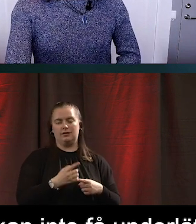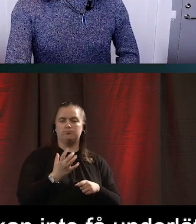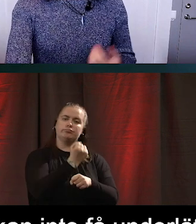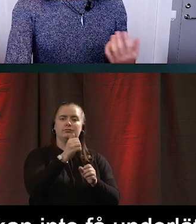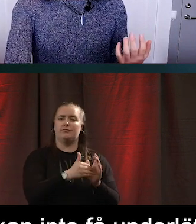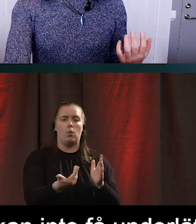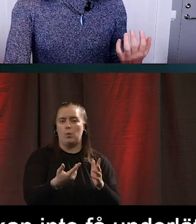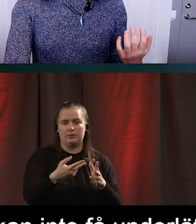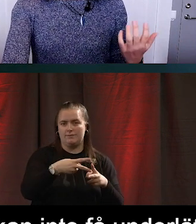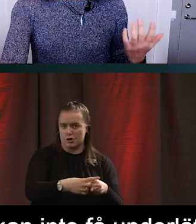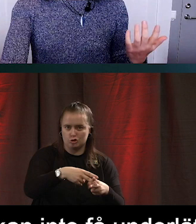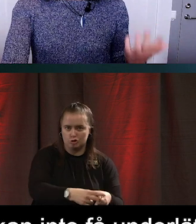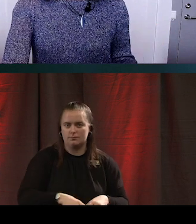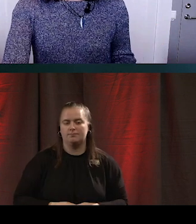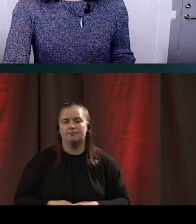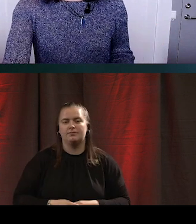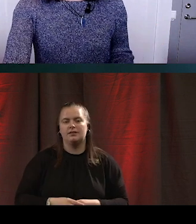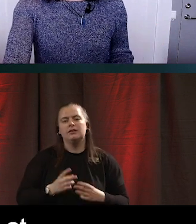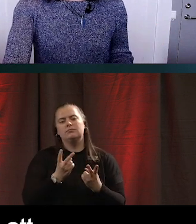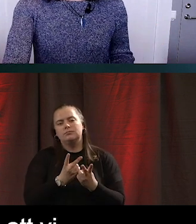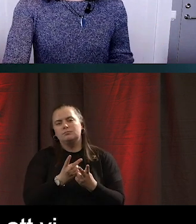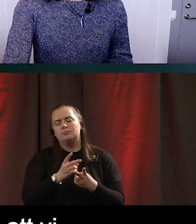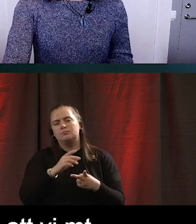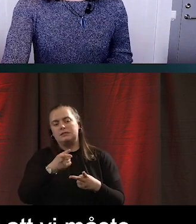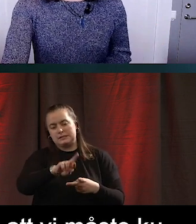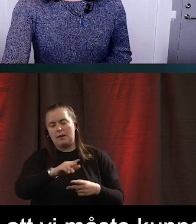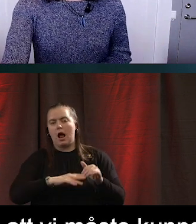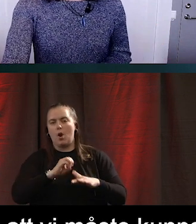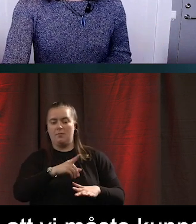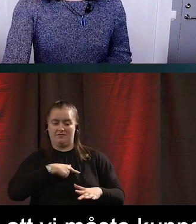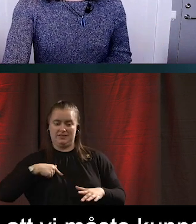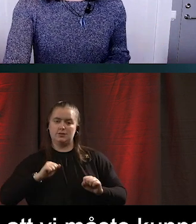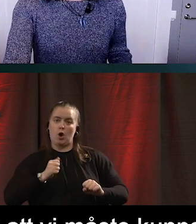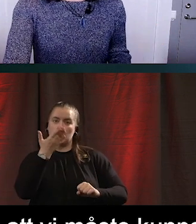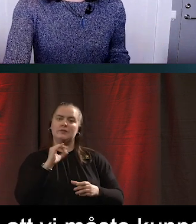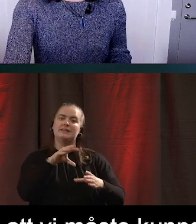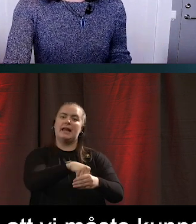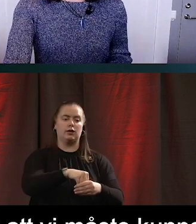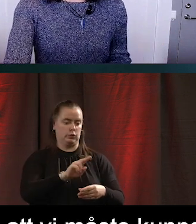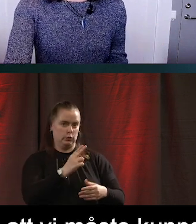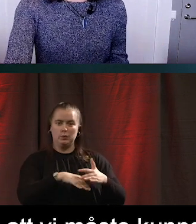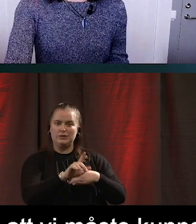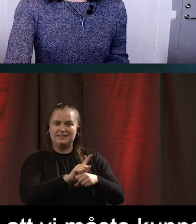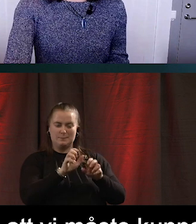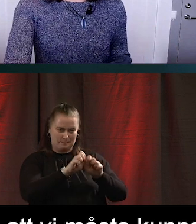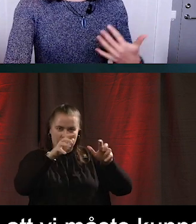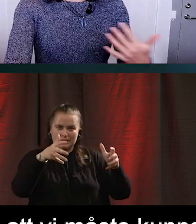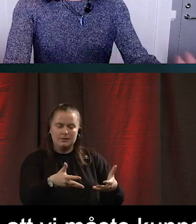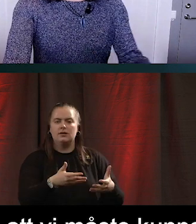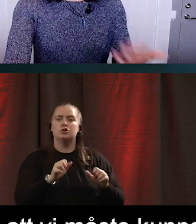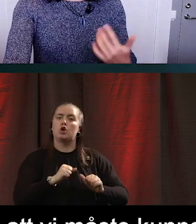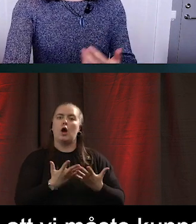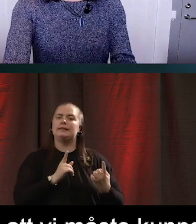det här handlar dels om att vi måste kunna vara delaktiga fast vi under en pandemi också ombeds att hålla oss ifrån varandra.